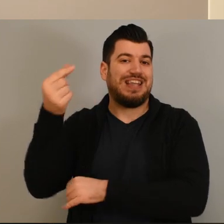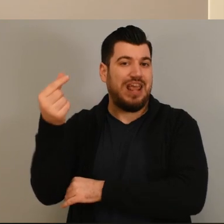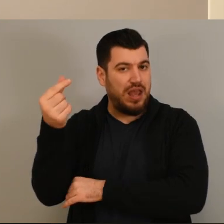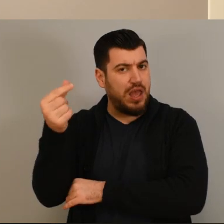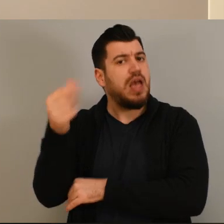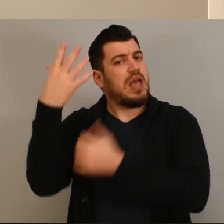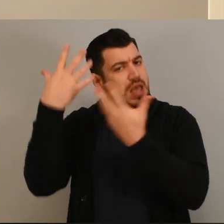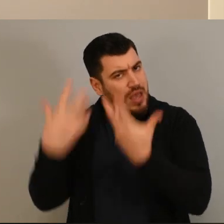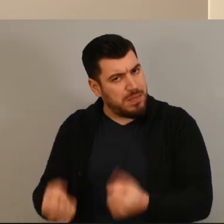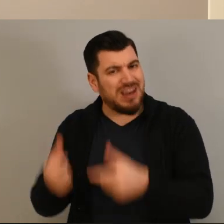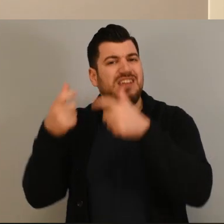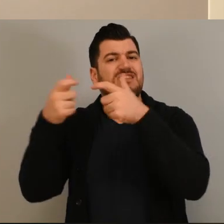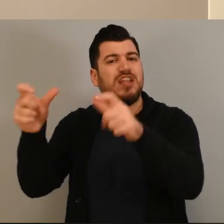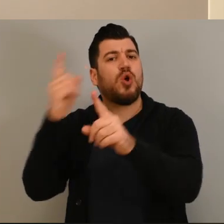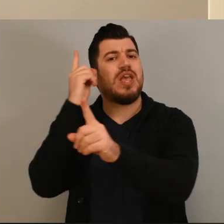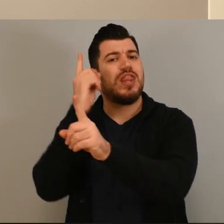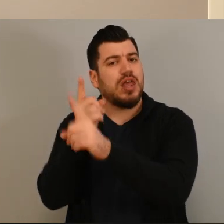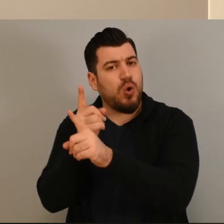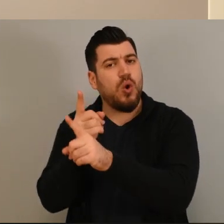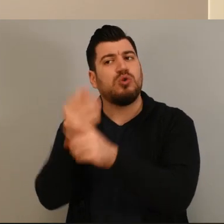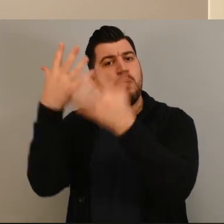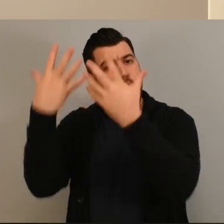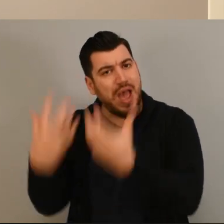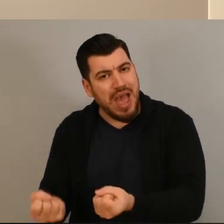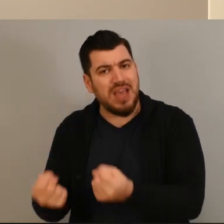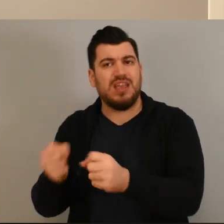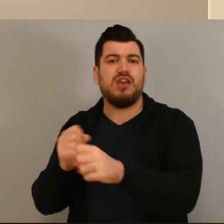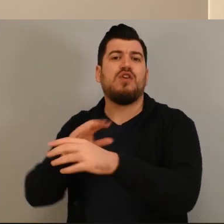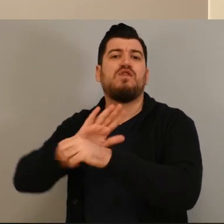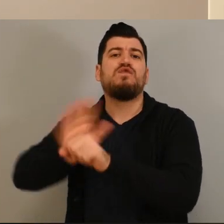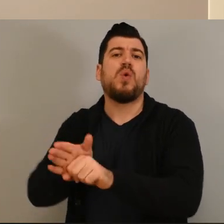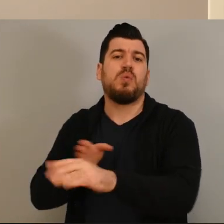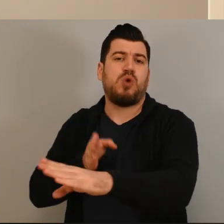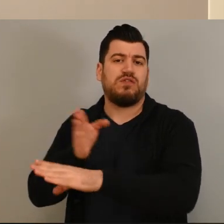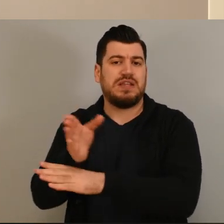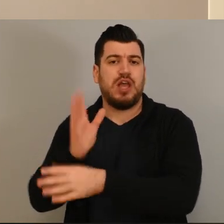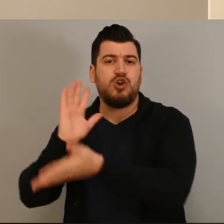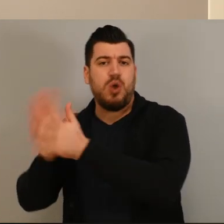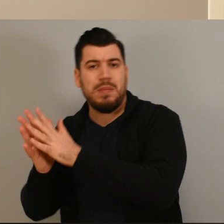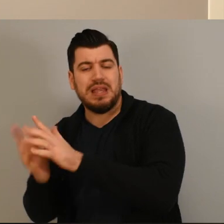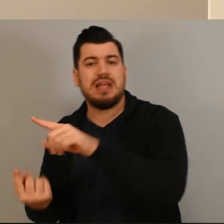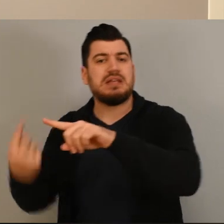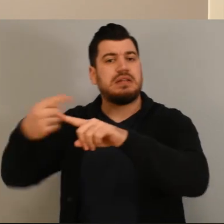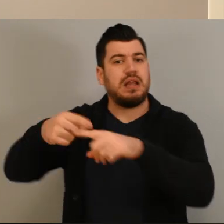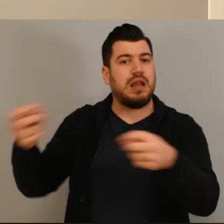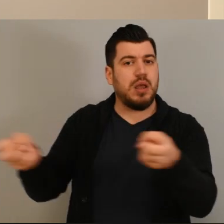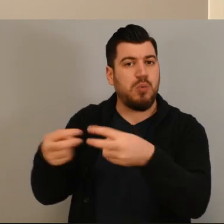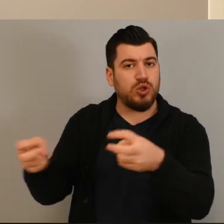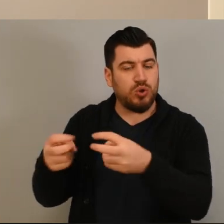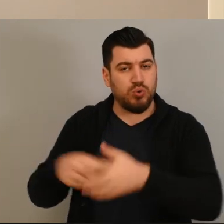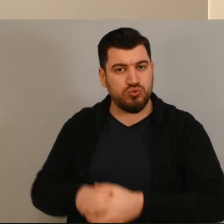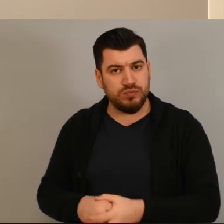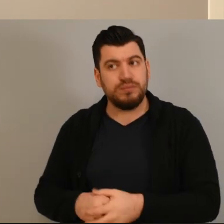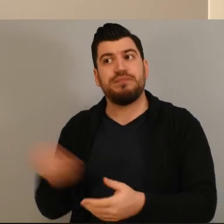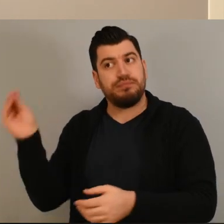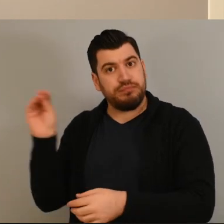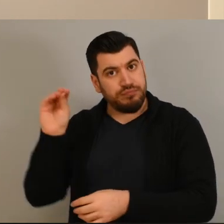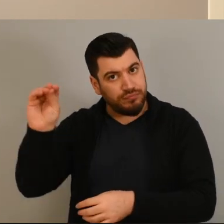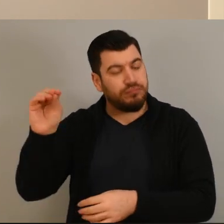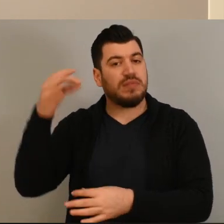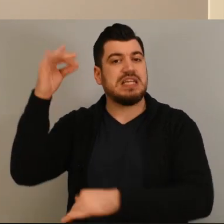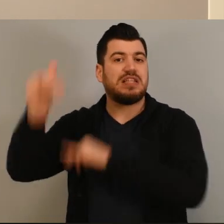την αίτησή σας υπάρχει και ενημερωτικό βίντεο για παραπάνω πληροφορίες πλήρως προσβάσιμο με νοηματική και υπότιτλους